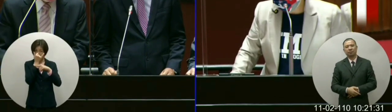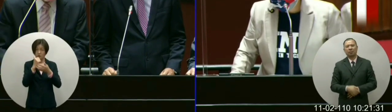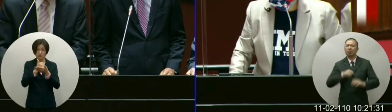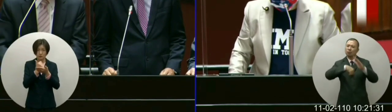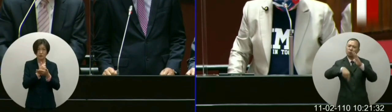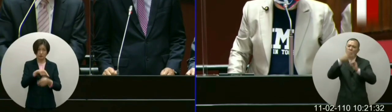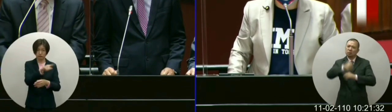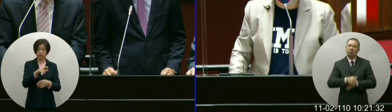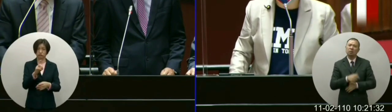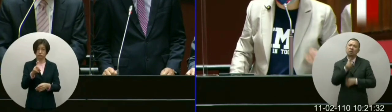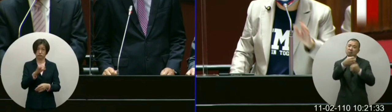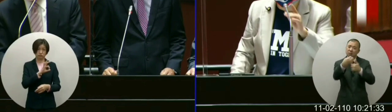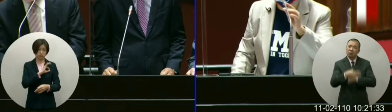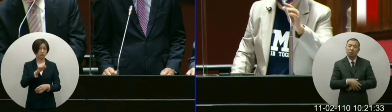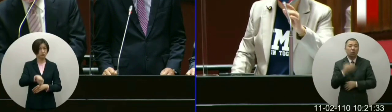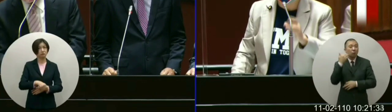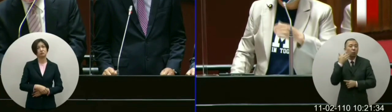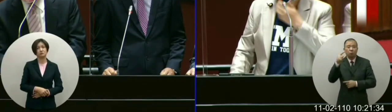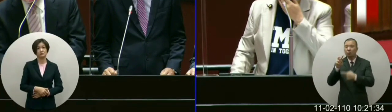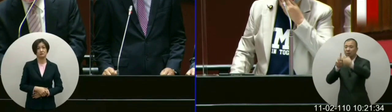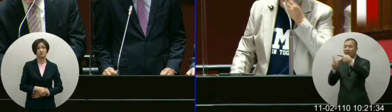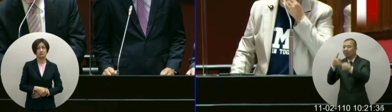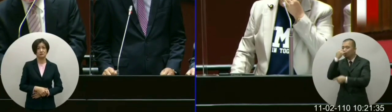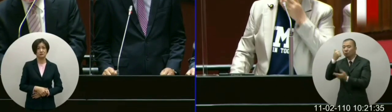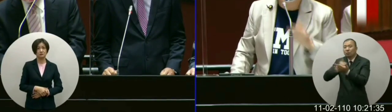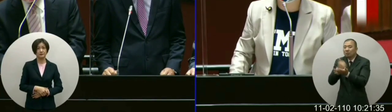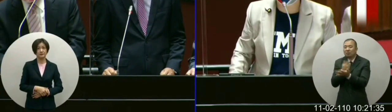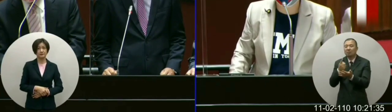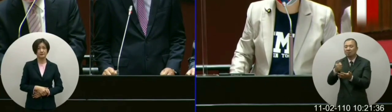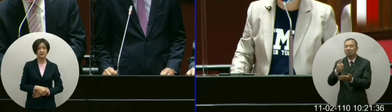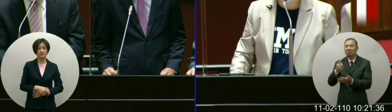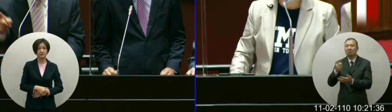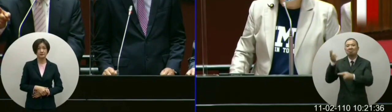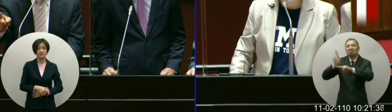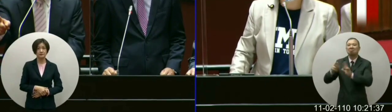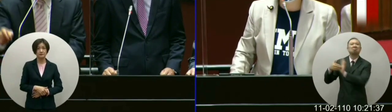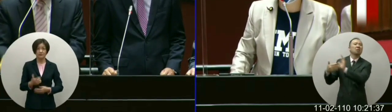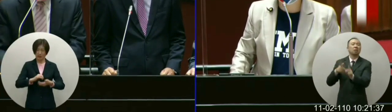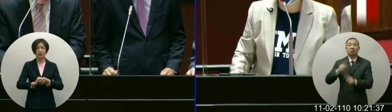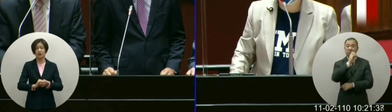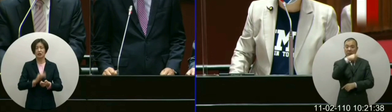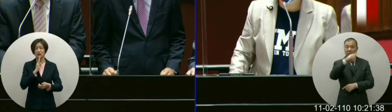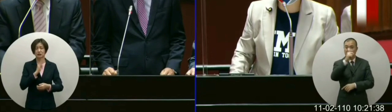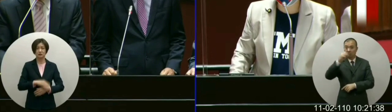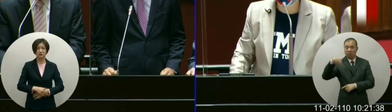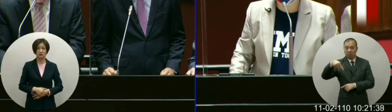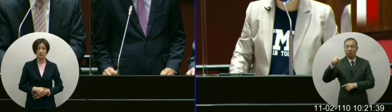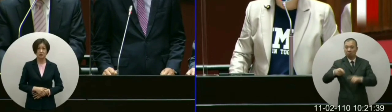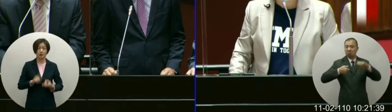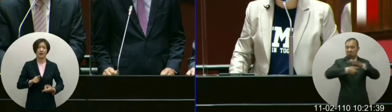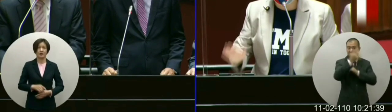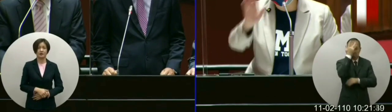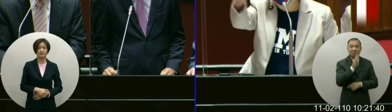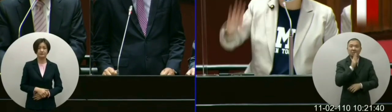院长你告诉我们说如果没有进萊猪我们会进不了CPTPP一定的是不是对是不是